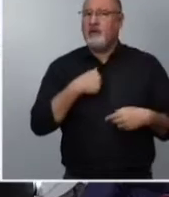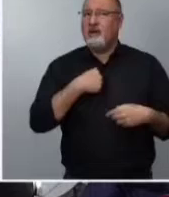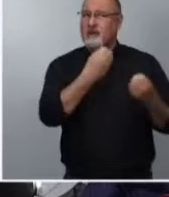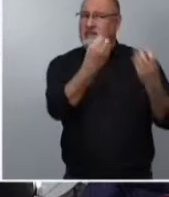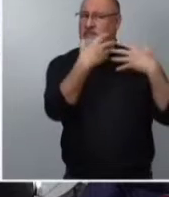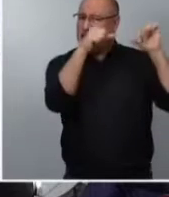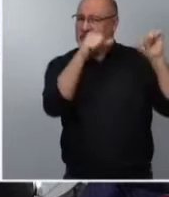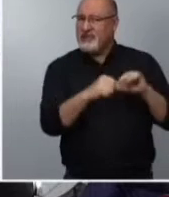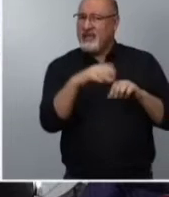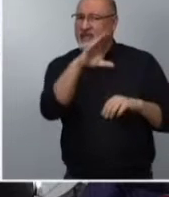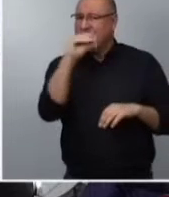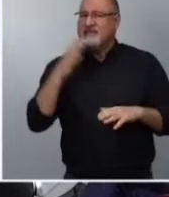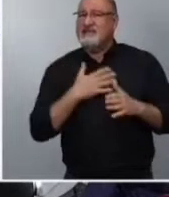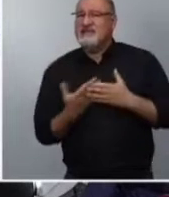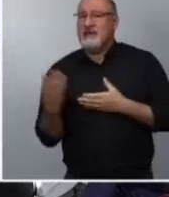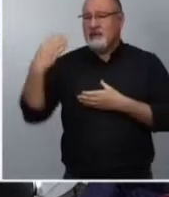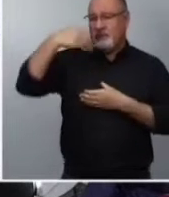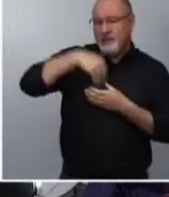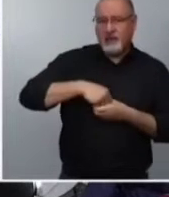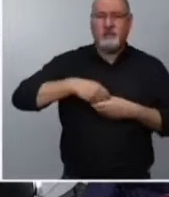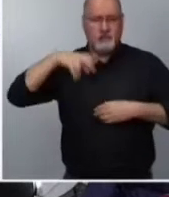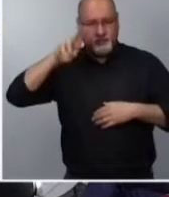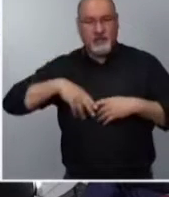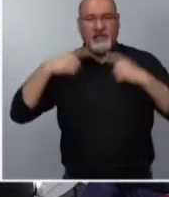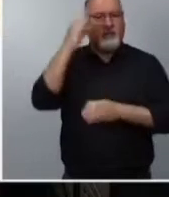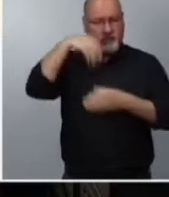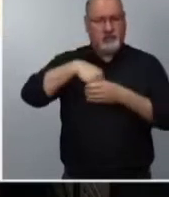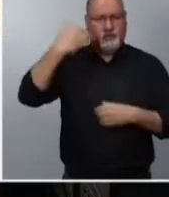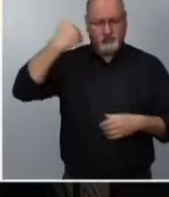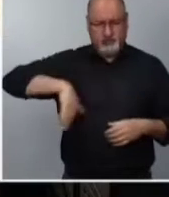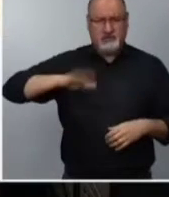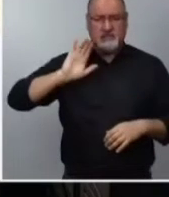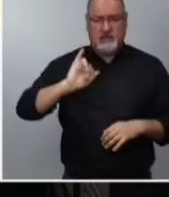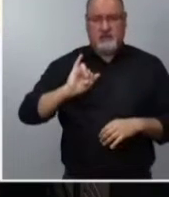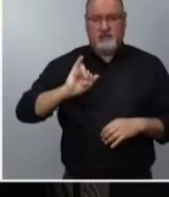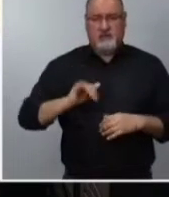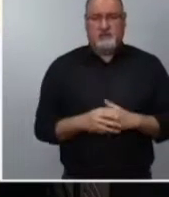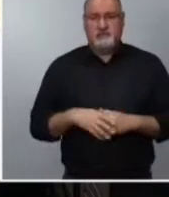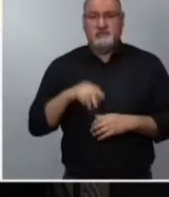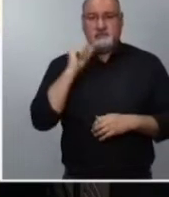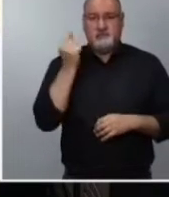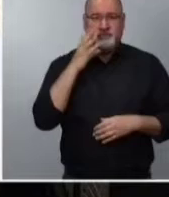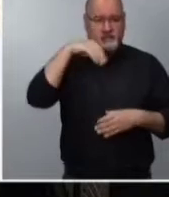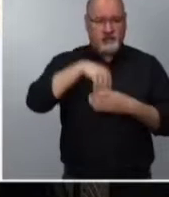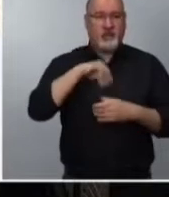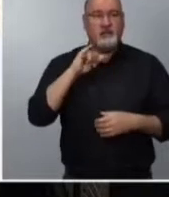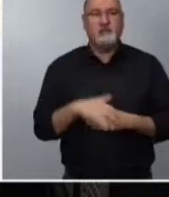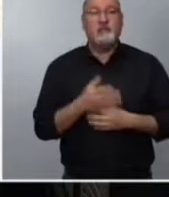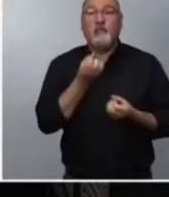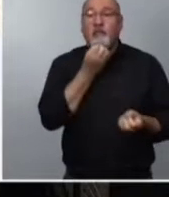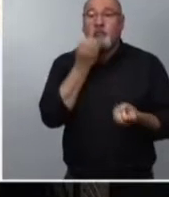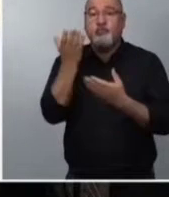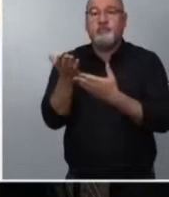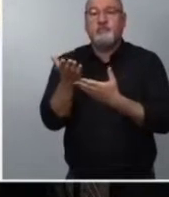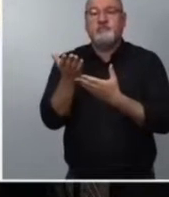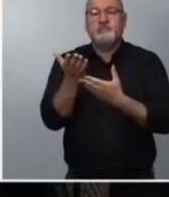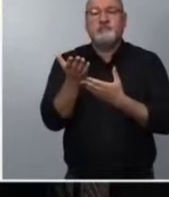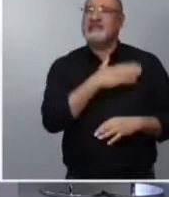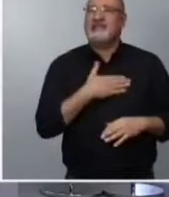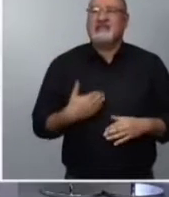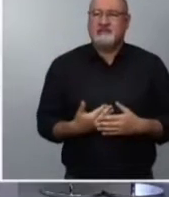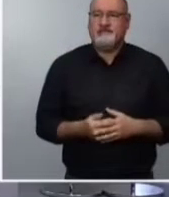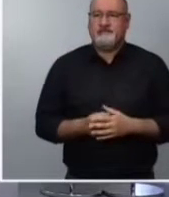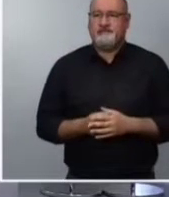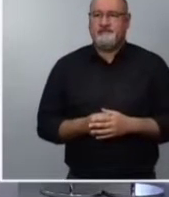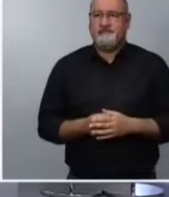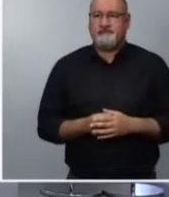Des données ont été extraites lors de deux intrusions qui ont visé le portable du chef de l'exécutif en mai 2021. Une autre intrusion